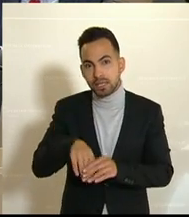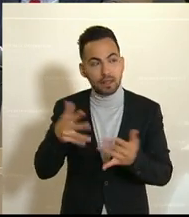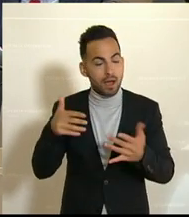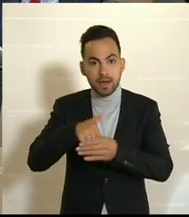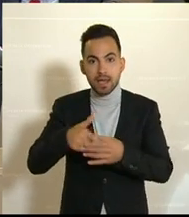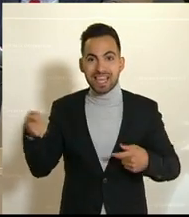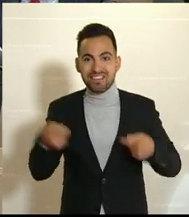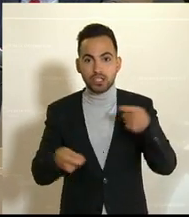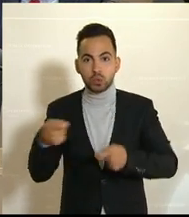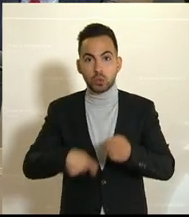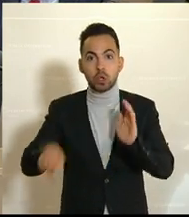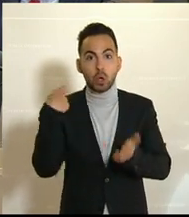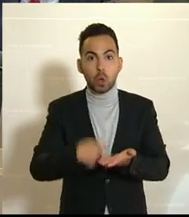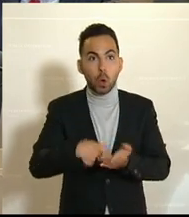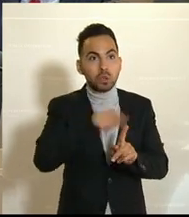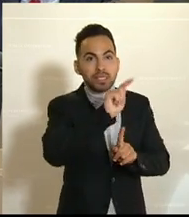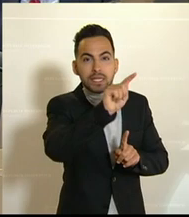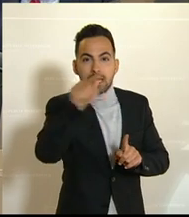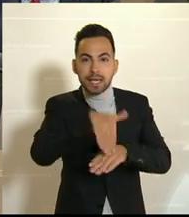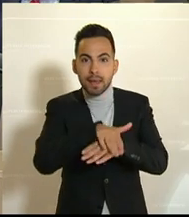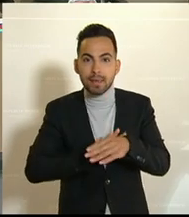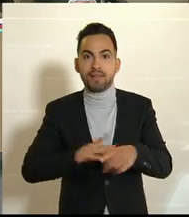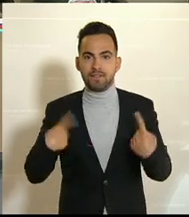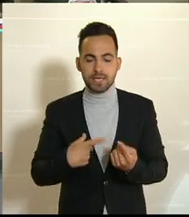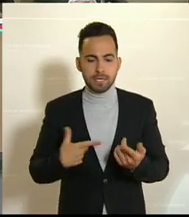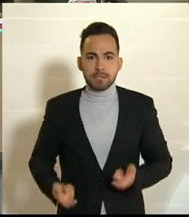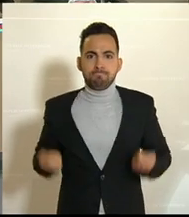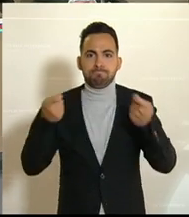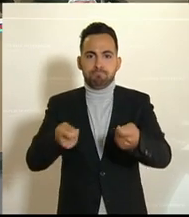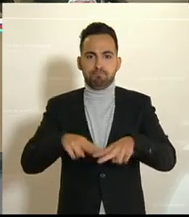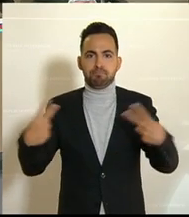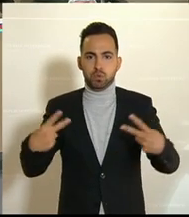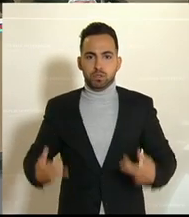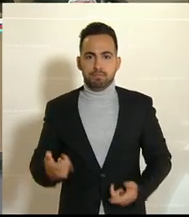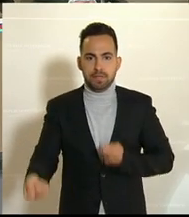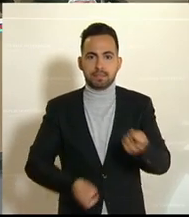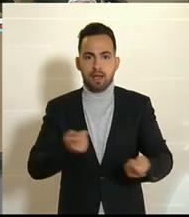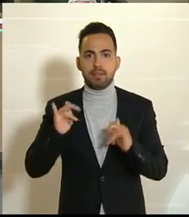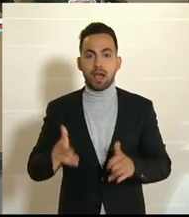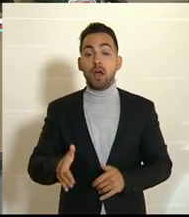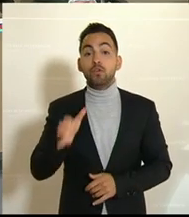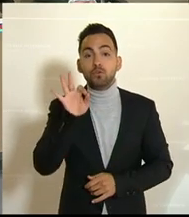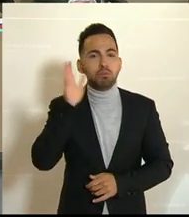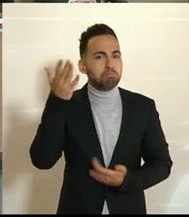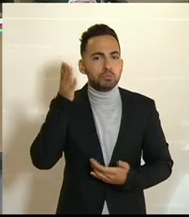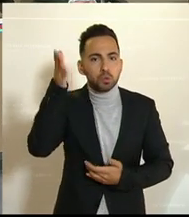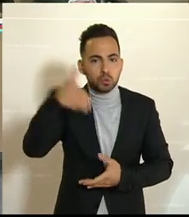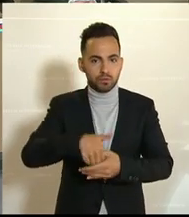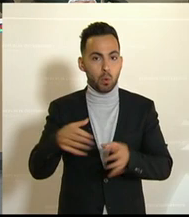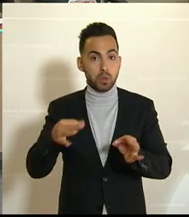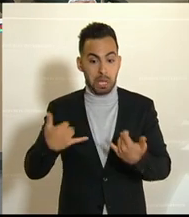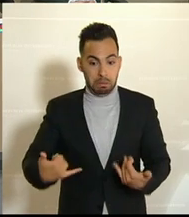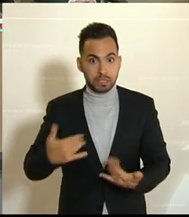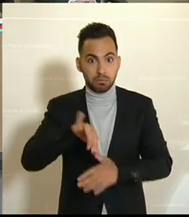Investitionskosten im Bereich der Gemeinden wird hier vom Bund übernommen für künftige, aber auch für bestehende